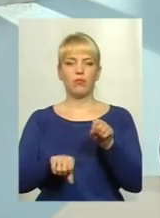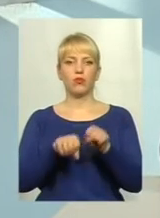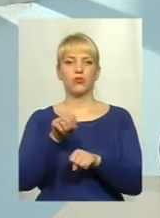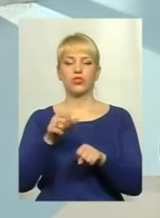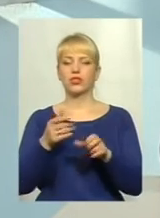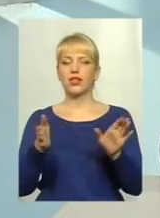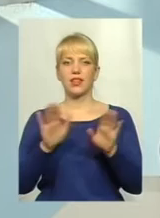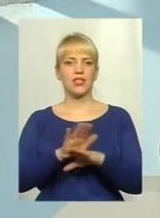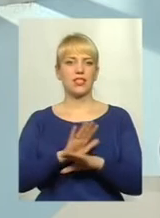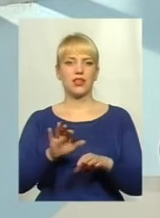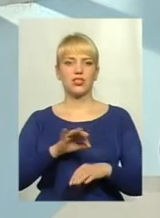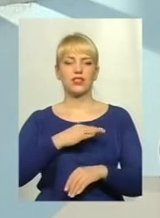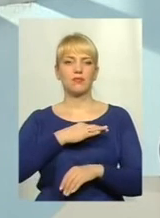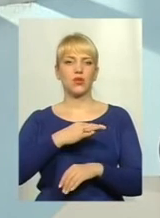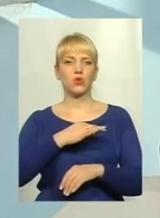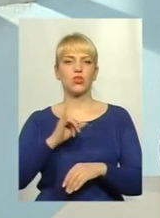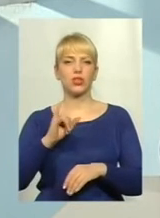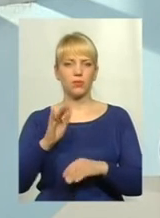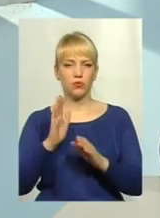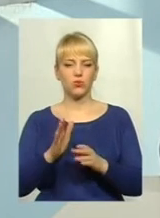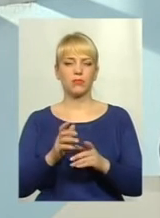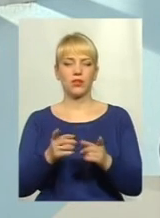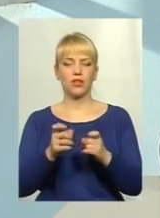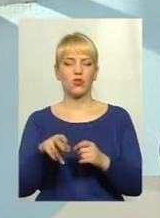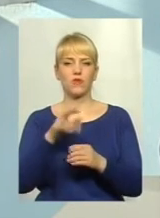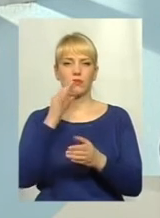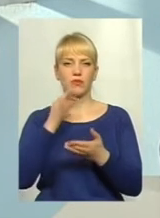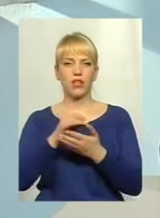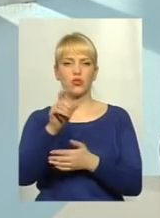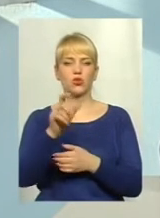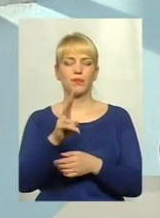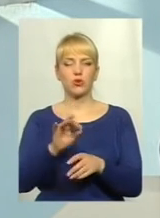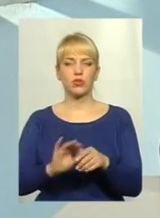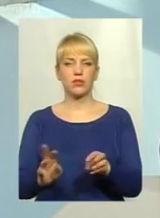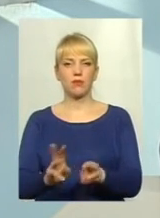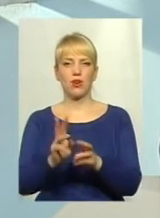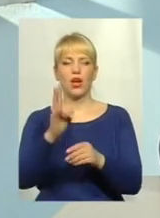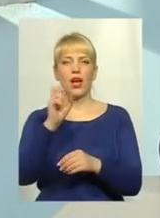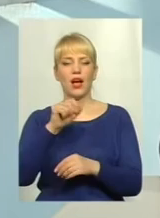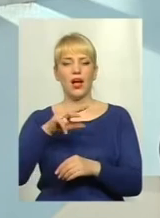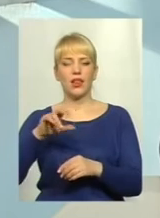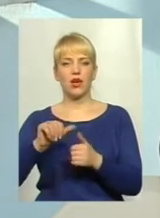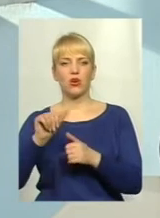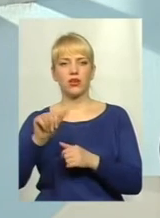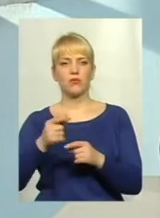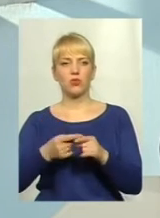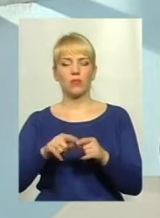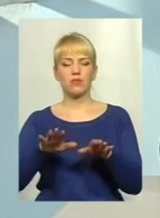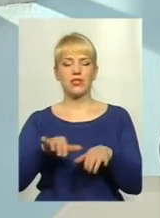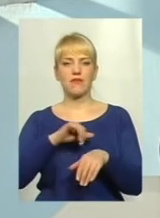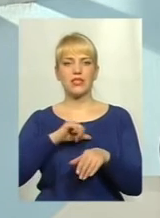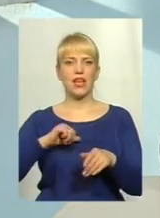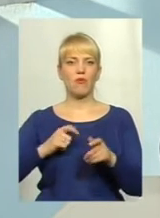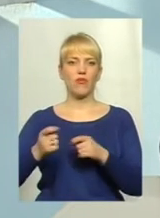він не залишиться байдужий і він притягне до відповідальності особи, яка спалює. Але крім того, місцеве самоврядування